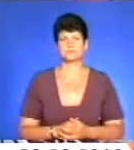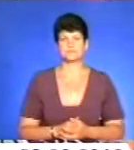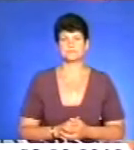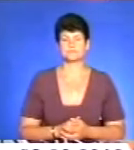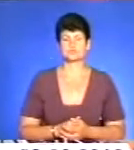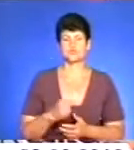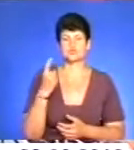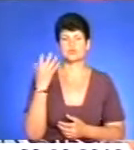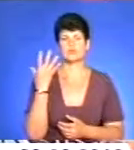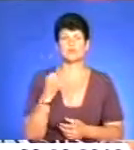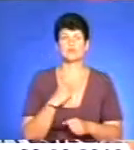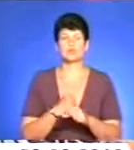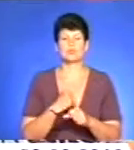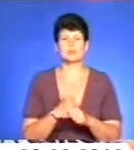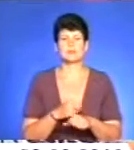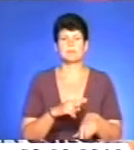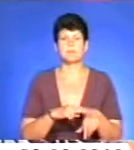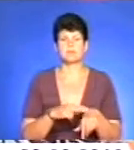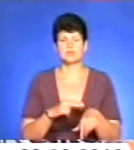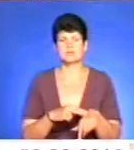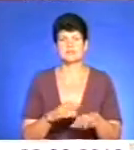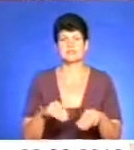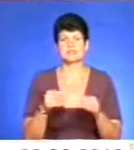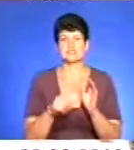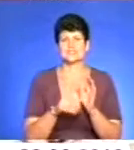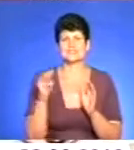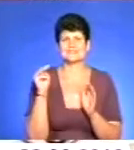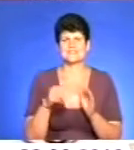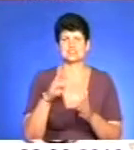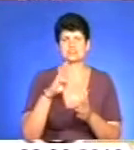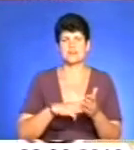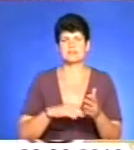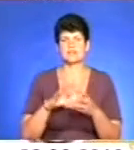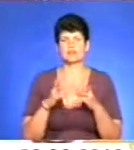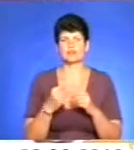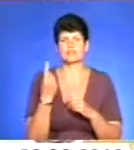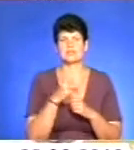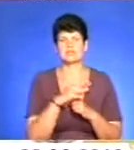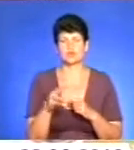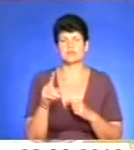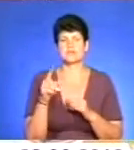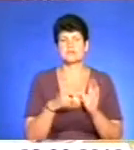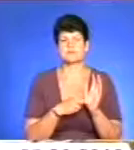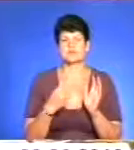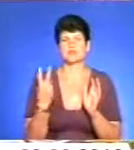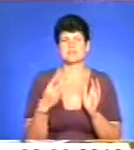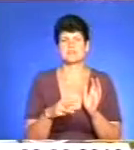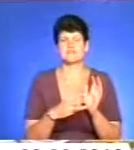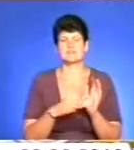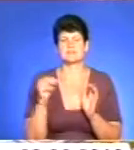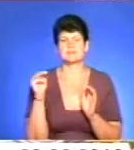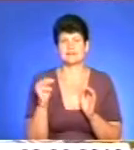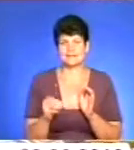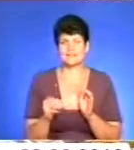За 100 днів роботи патрульна поліція Тернополя винесла понад 6 тисяч штрафів на суму 1 мільйон 778 тисяч 485